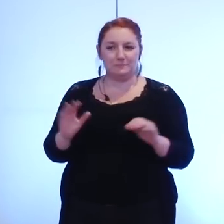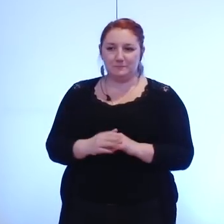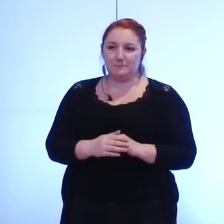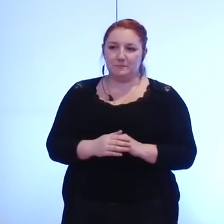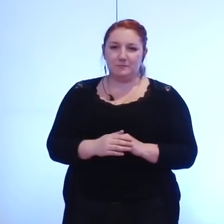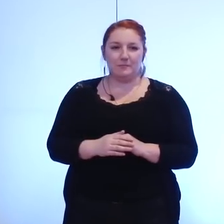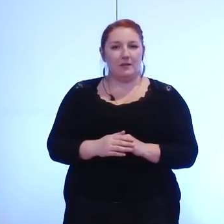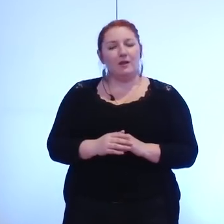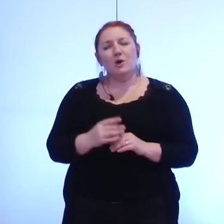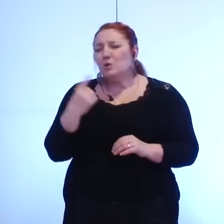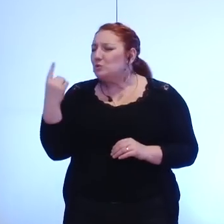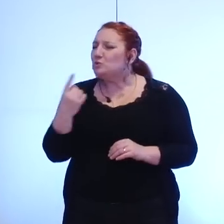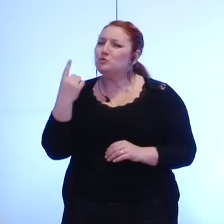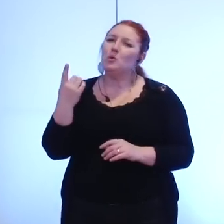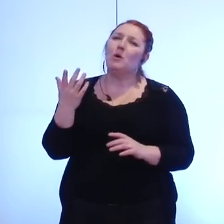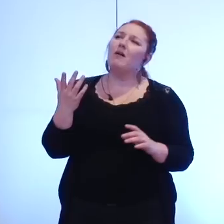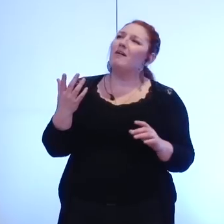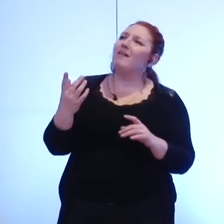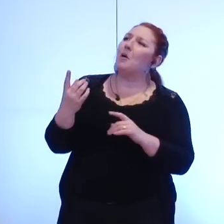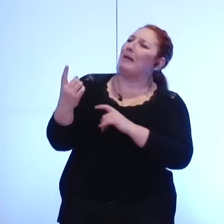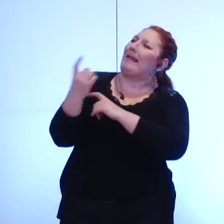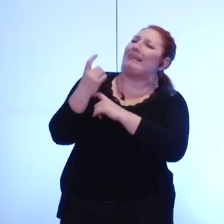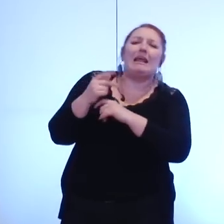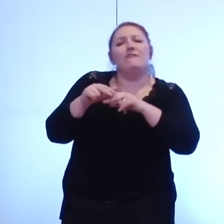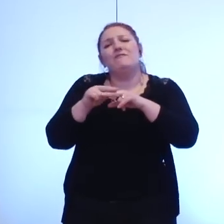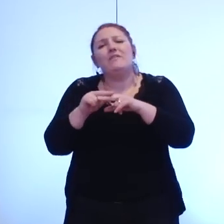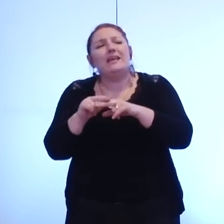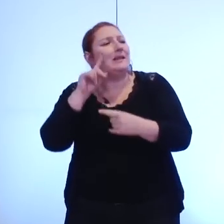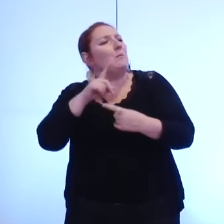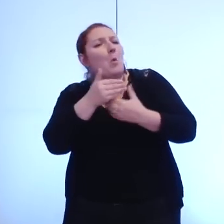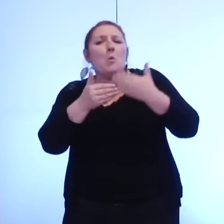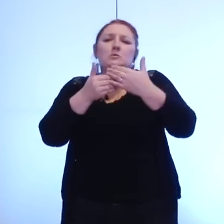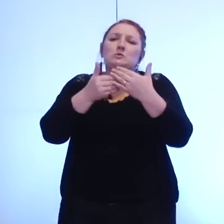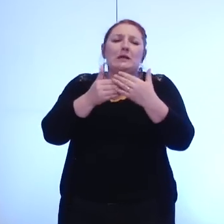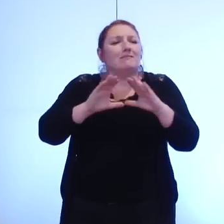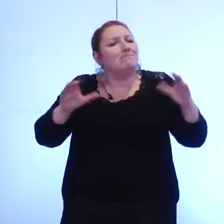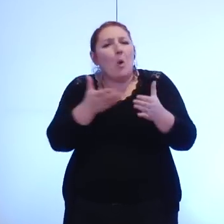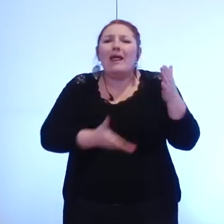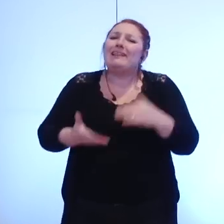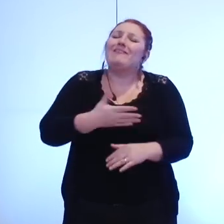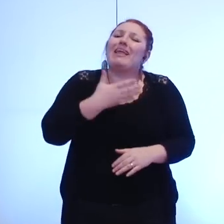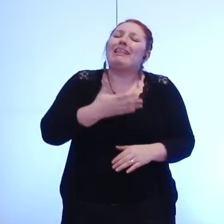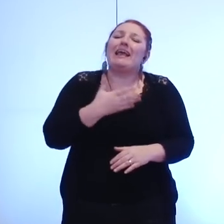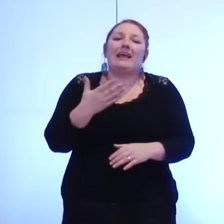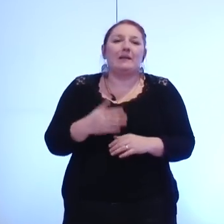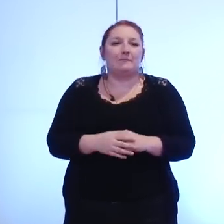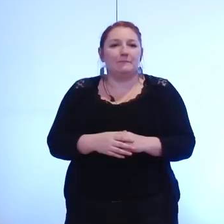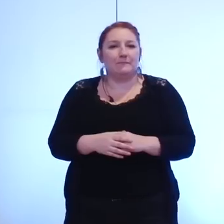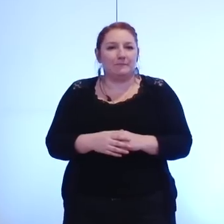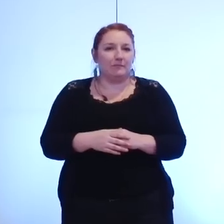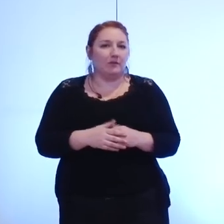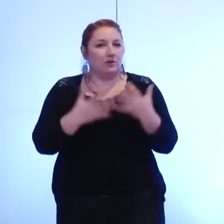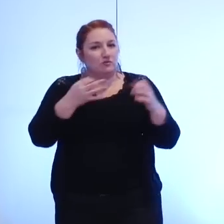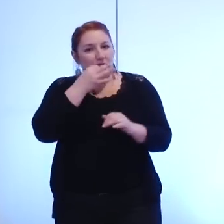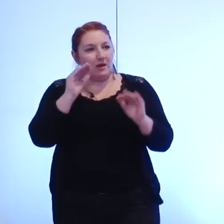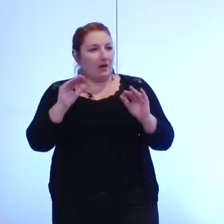et toujours très constructif pour construire l'intérêt collectif je voulais dire quand même